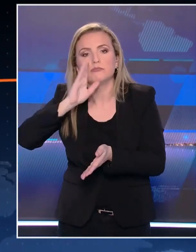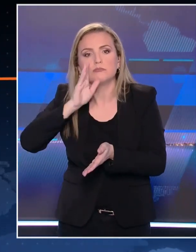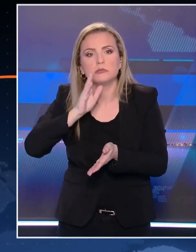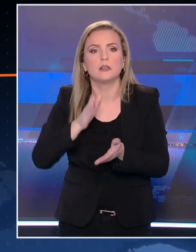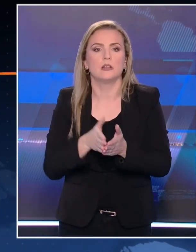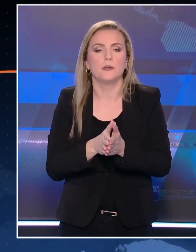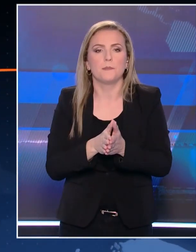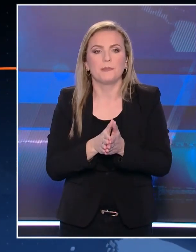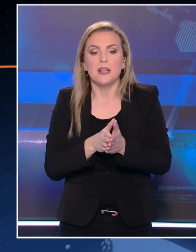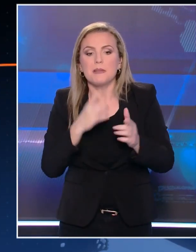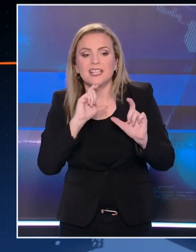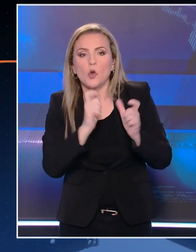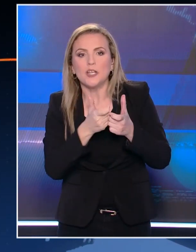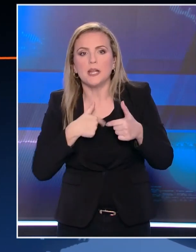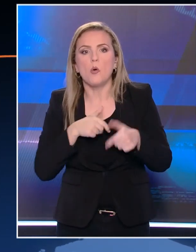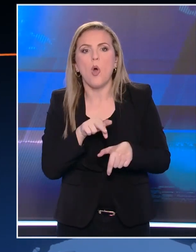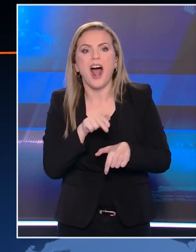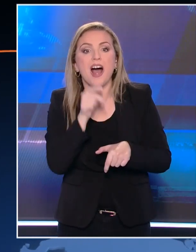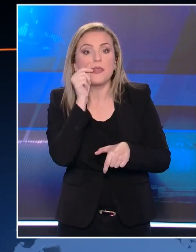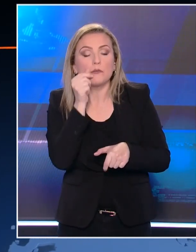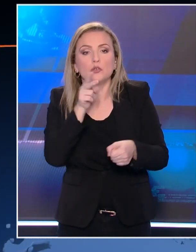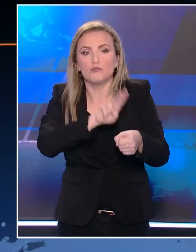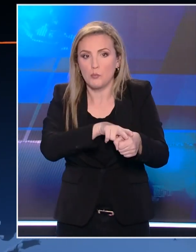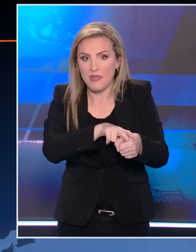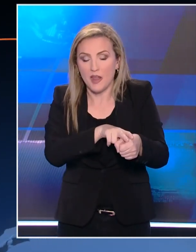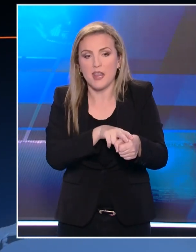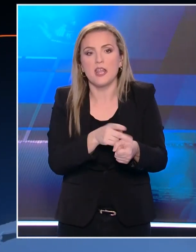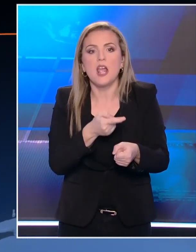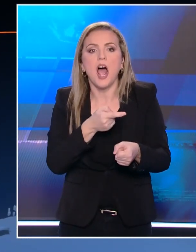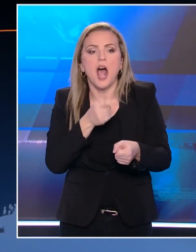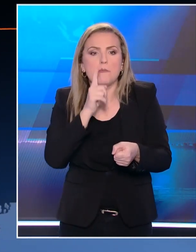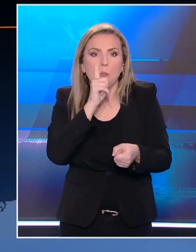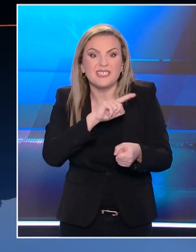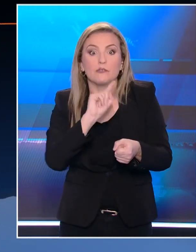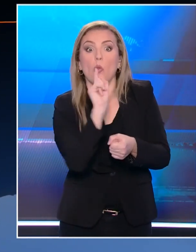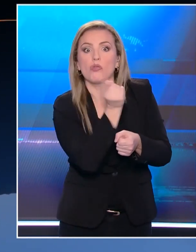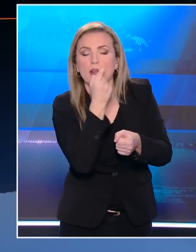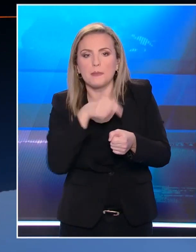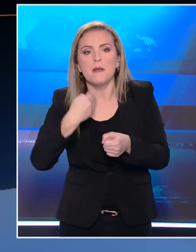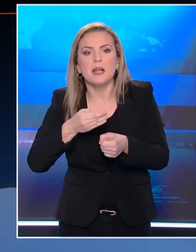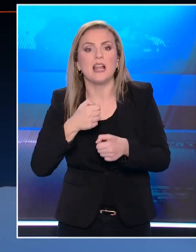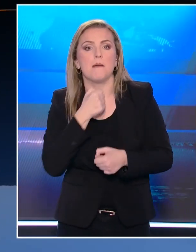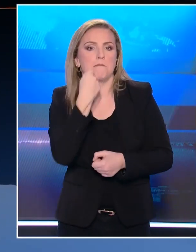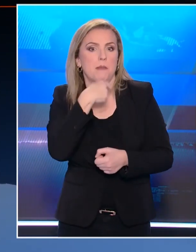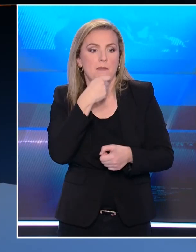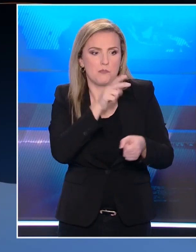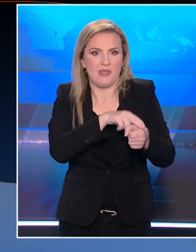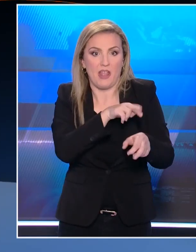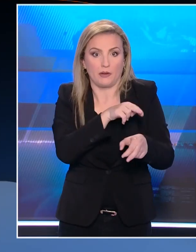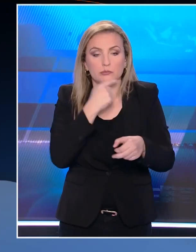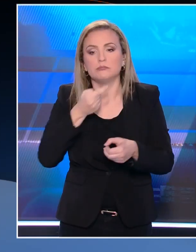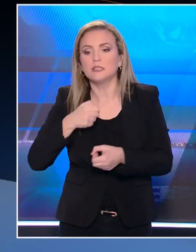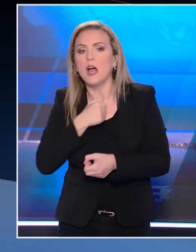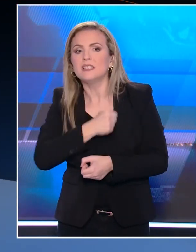ατόμου είναι δυσαναπλήρωτο κενό στην οικογένεια. Μετά από αυτό έχασα και την μητέρα μου από τη συναχώρητη της μέσα σε μερικούς μήνους. Δηλαδή αυτό ήταν ένα